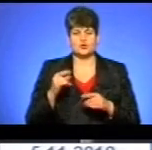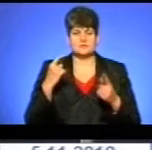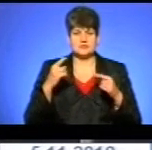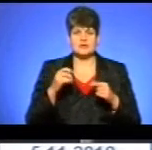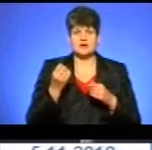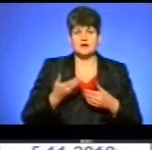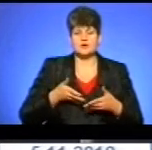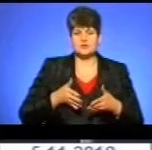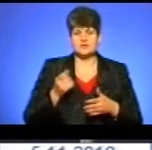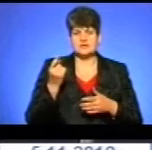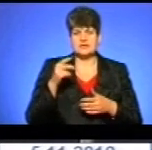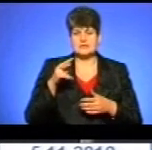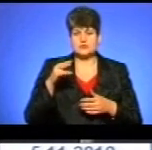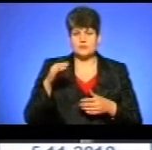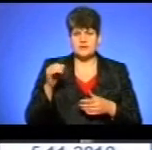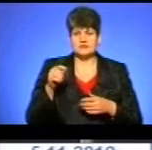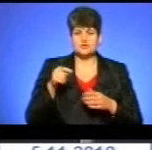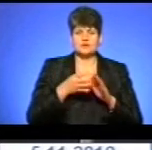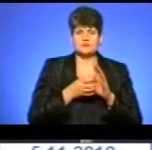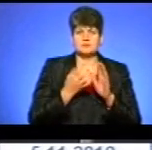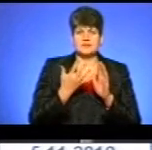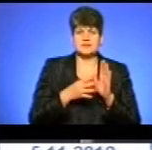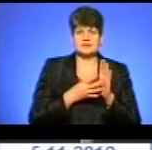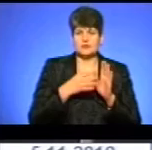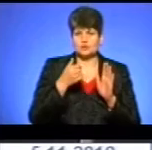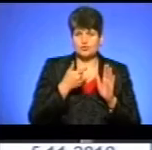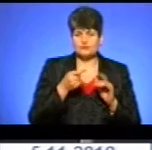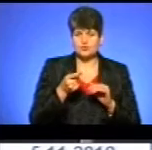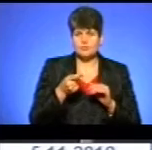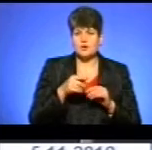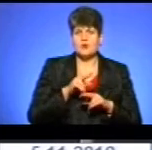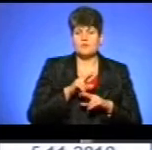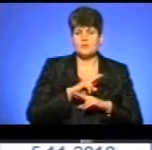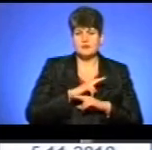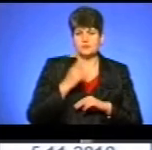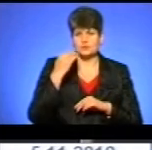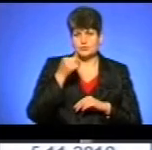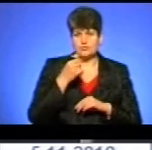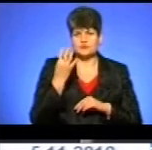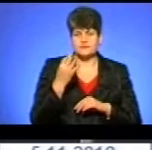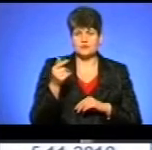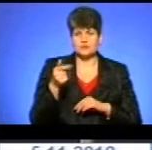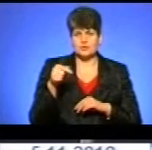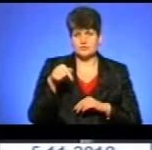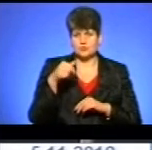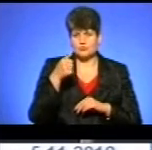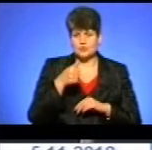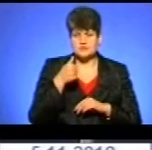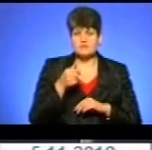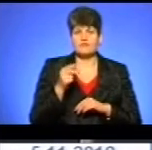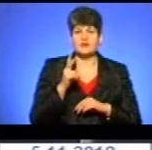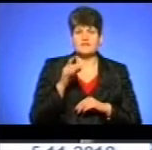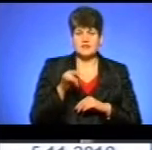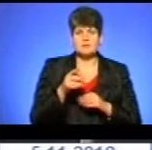11 листопада 1959 року у Тернополі. Помер торік, 4 грудня. У квітні цього року у міській раді